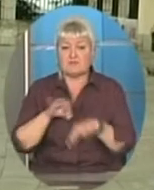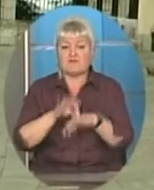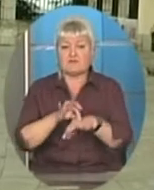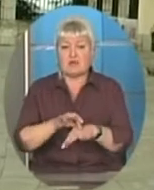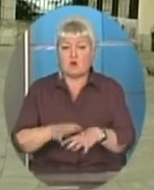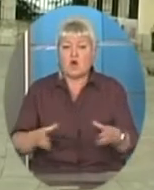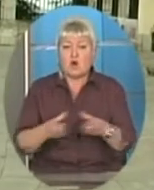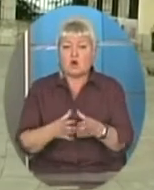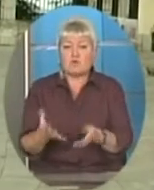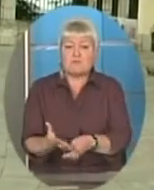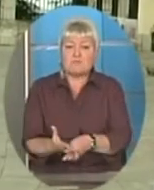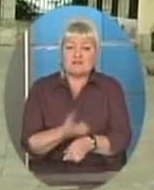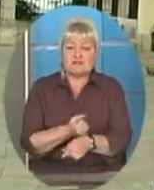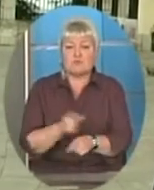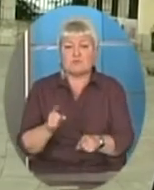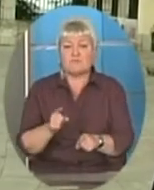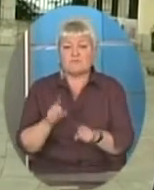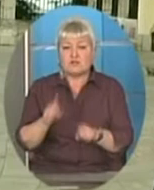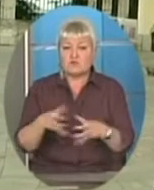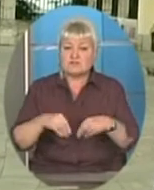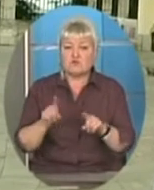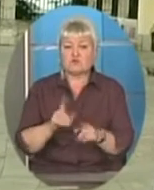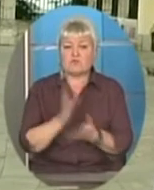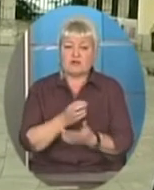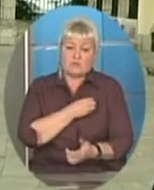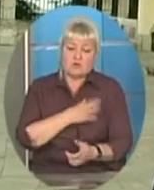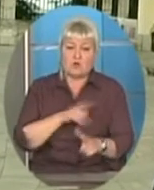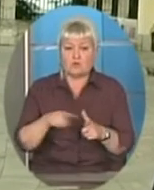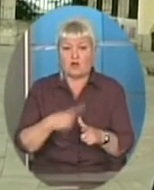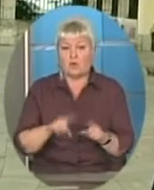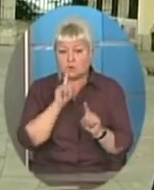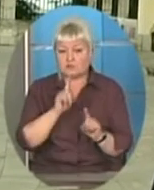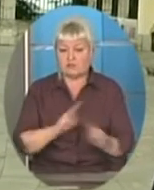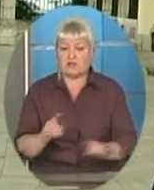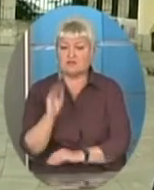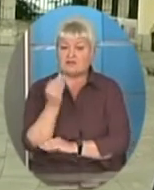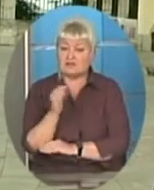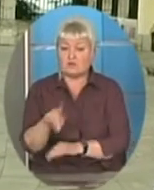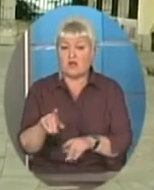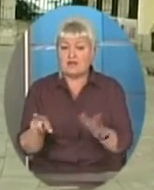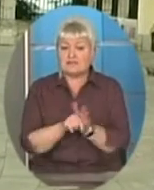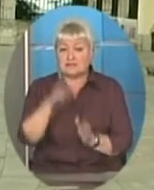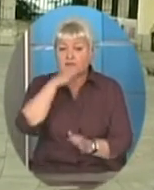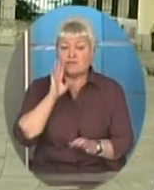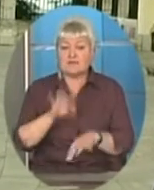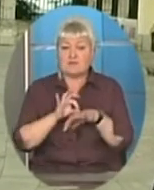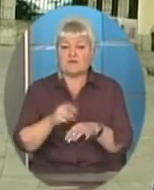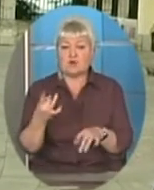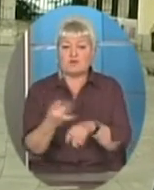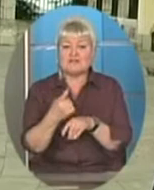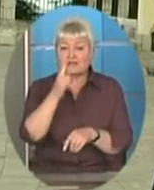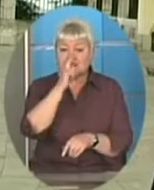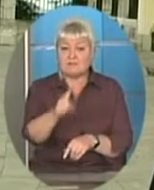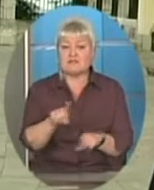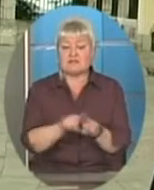батьків, які взяли чи мають усиновену дитину, чи мають прийомну дитину. Власне, з такими батьками ведеться раз на місяць